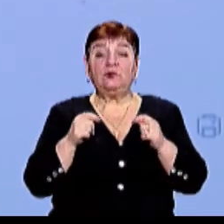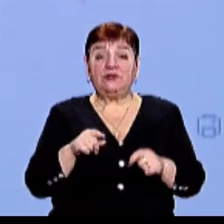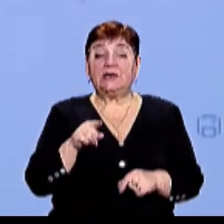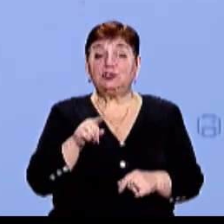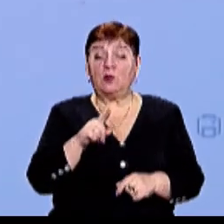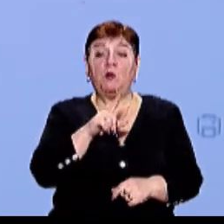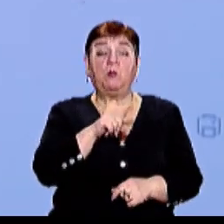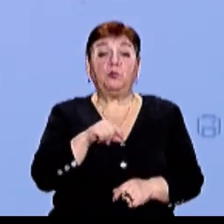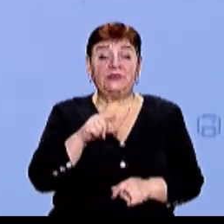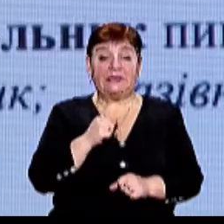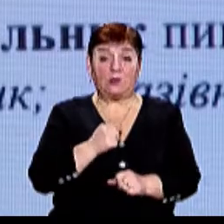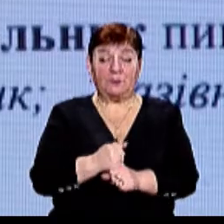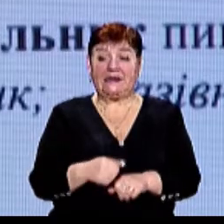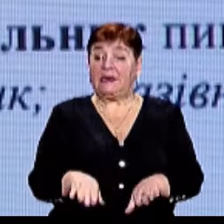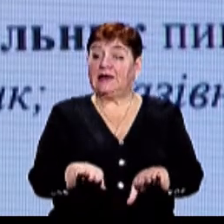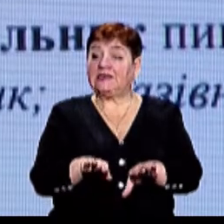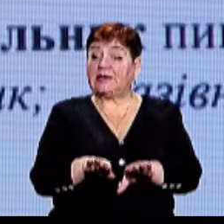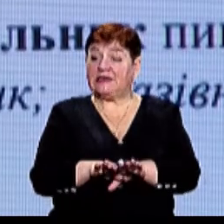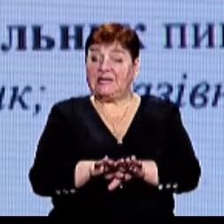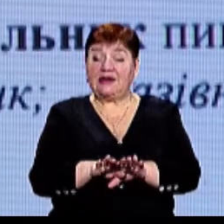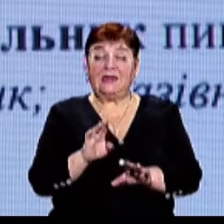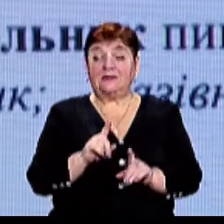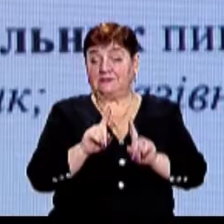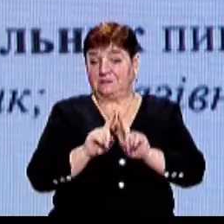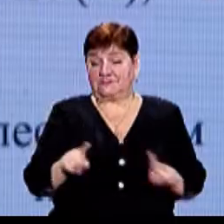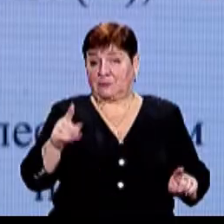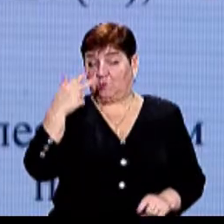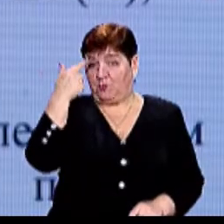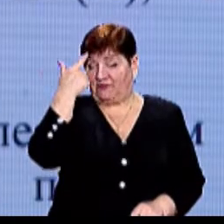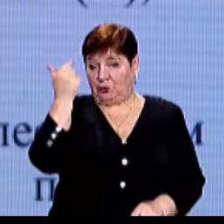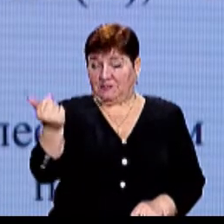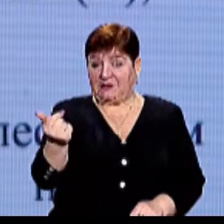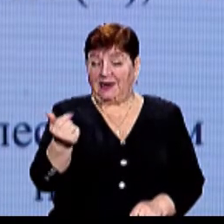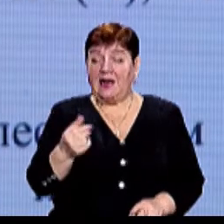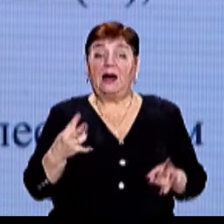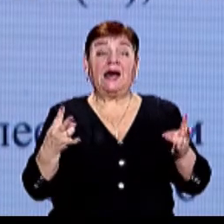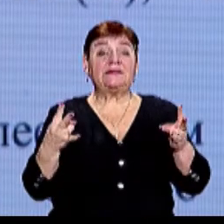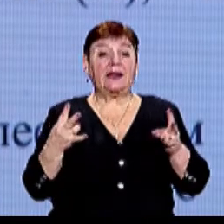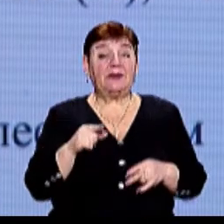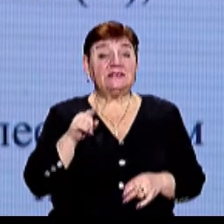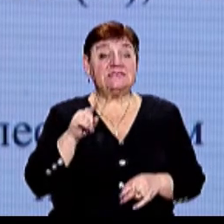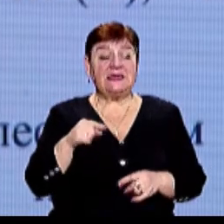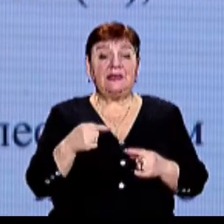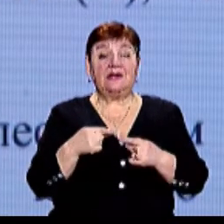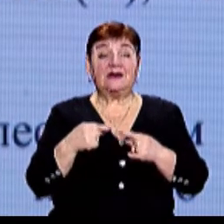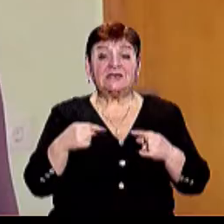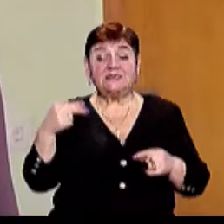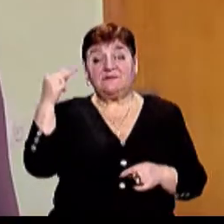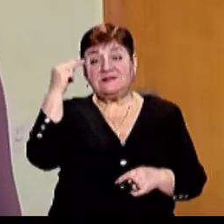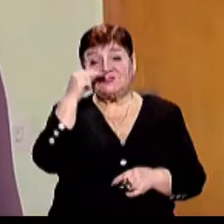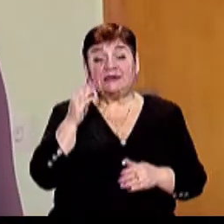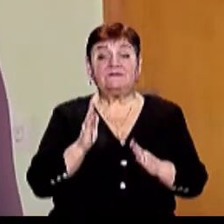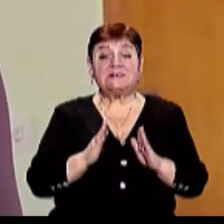ґрунті робити якісь такі ледь не сенсаційні повідомлення А треба ці речі вивчати в